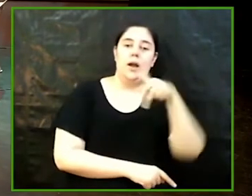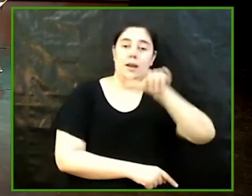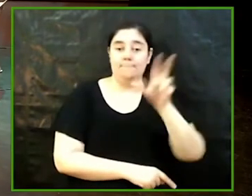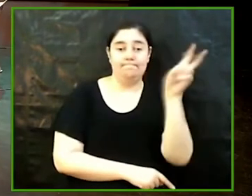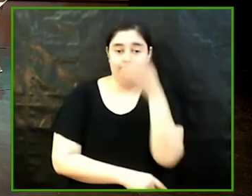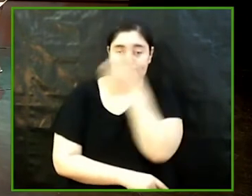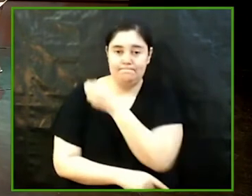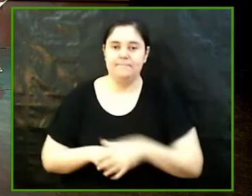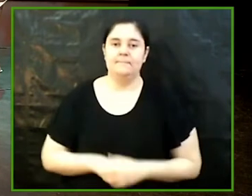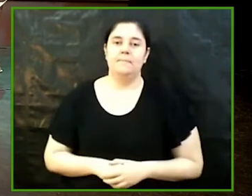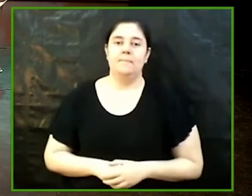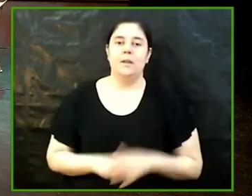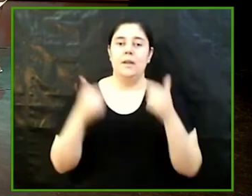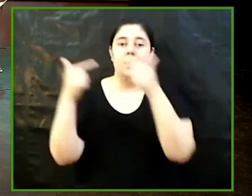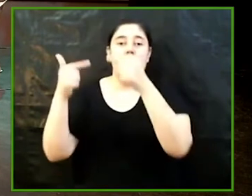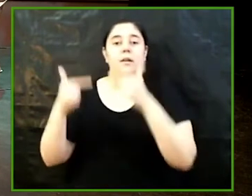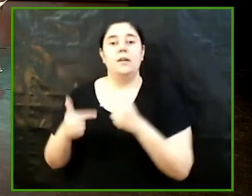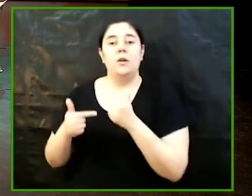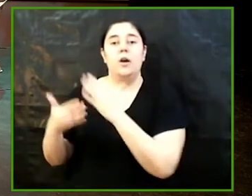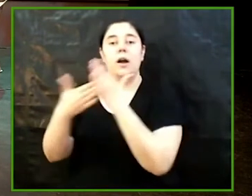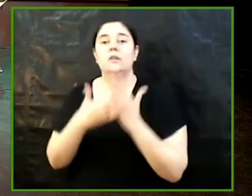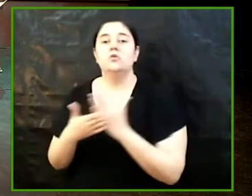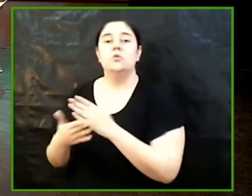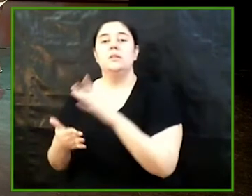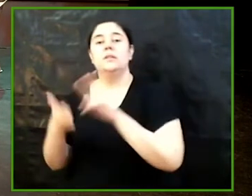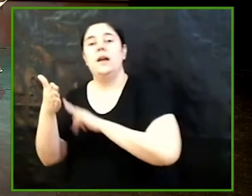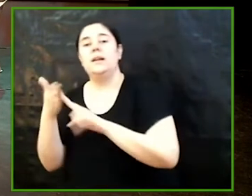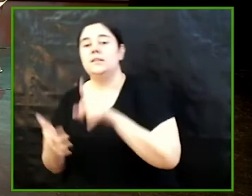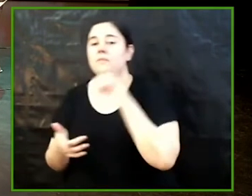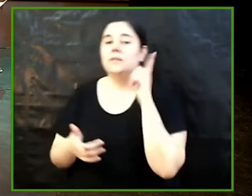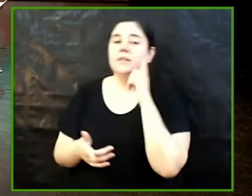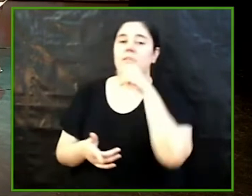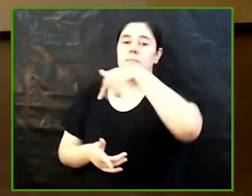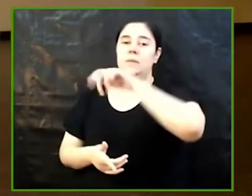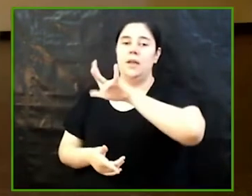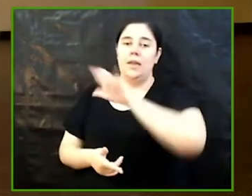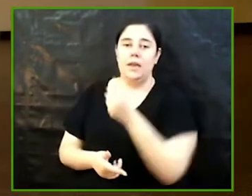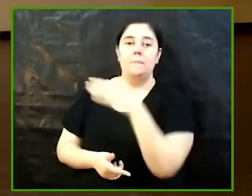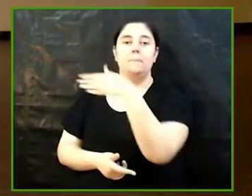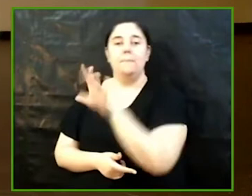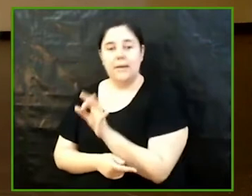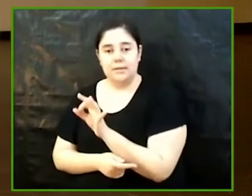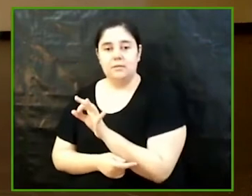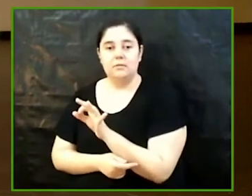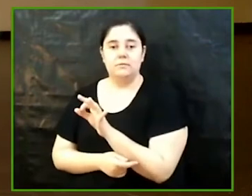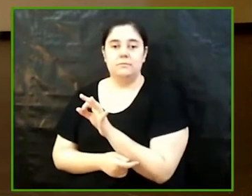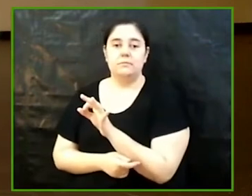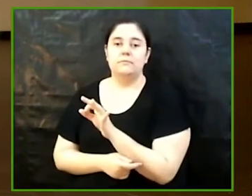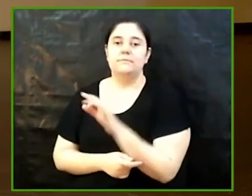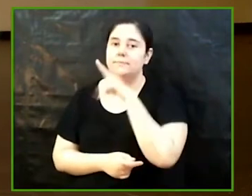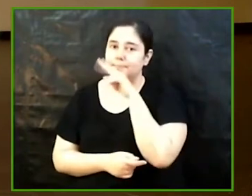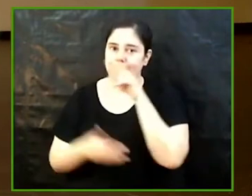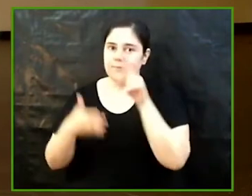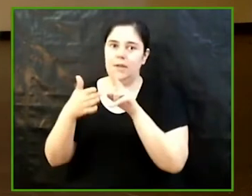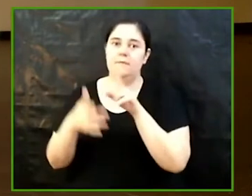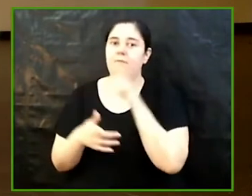del grau en estudis d'anglès i francés Mireia Bas Barrio le langage inclusif analista de técnico